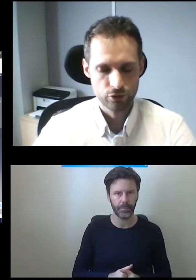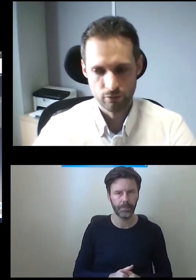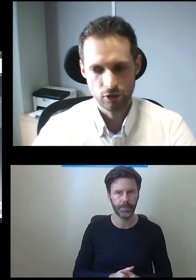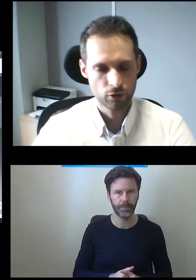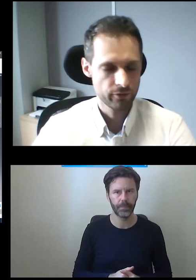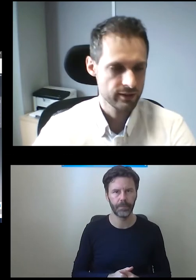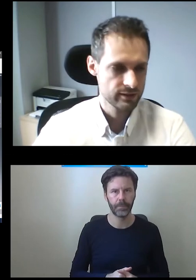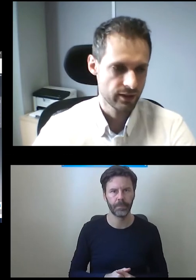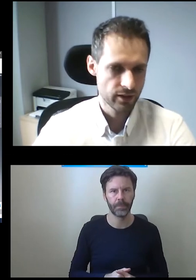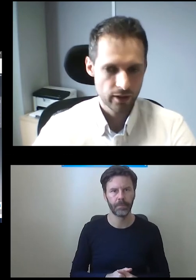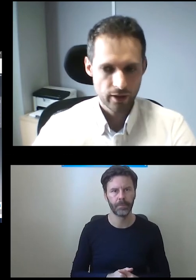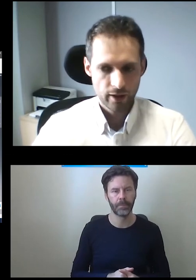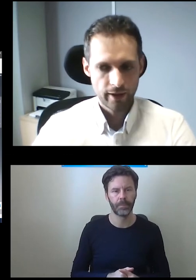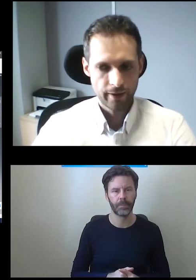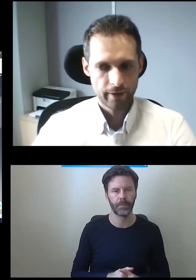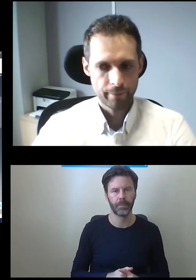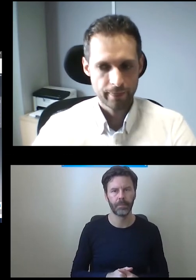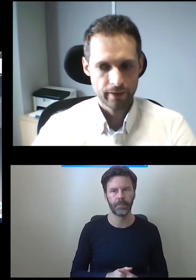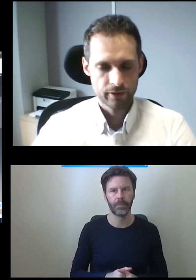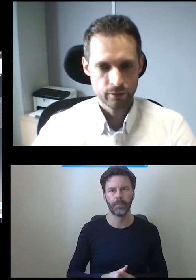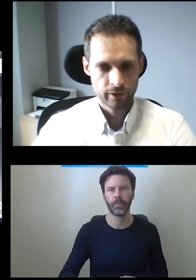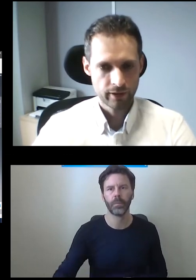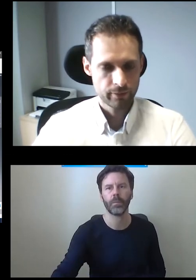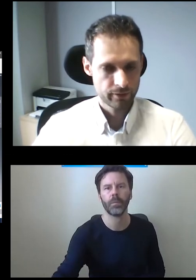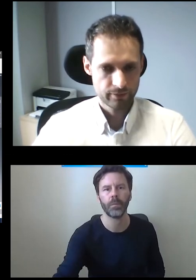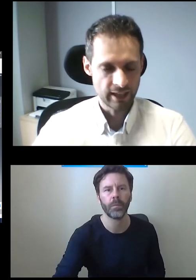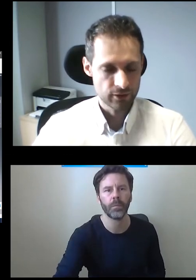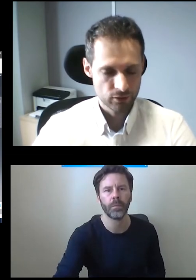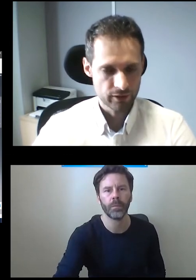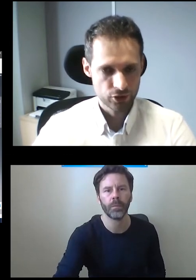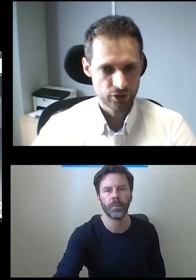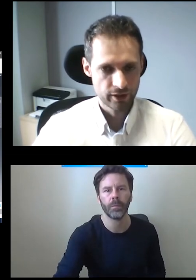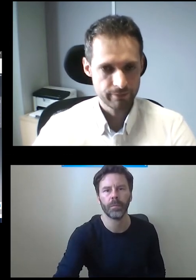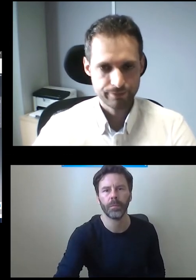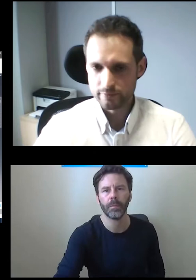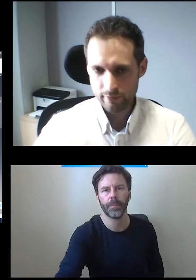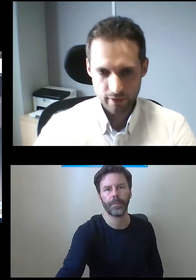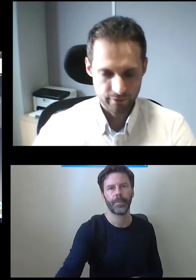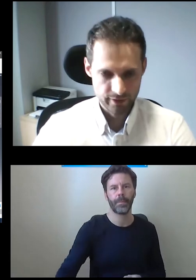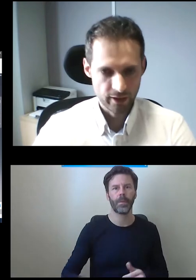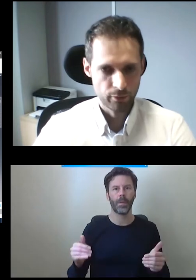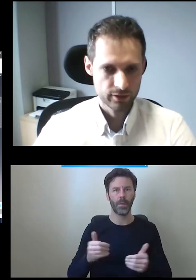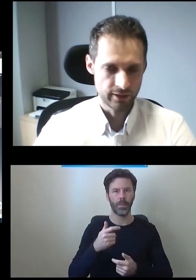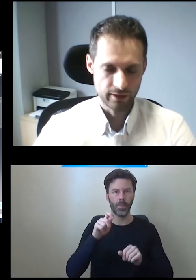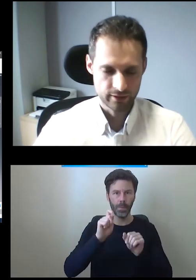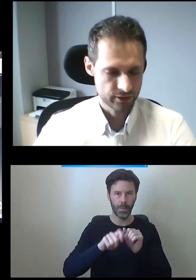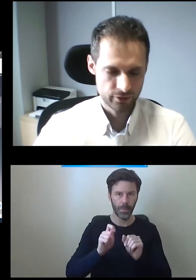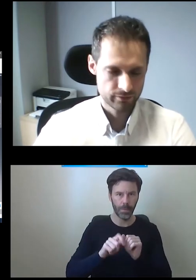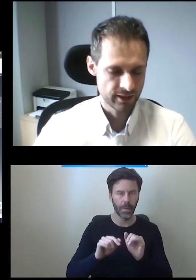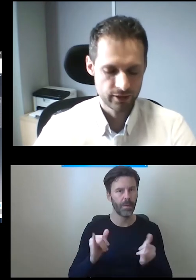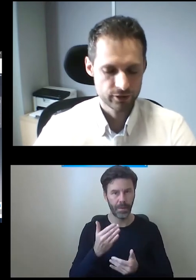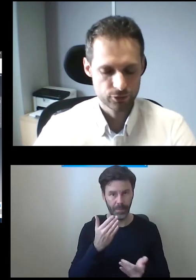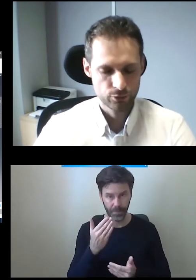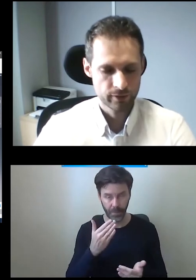telefoniczną, wideokonferencję, żeby jakby zdiagnozować, co się dzieje w windach w Polsce, także